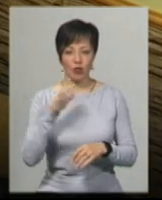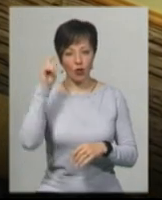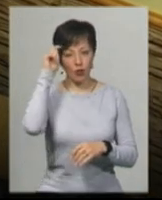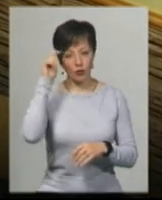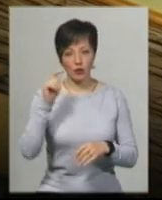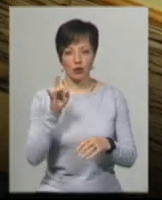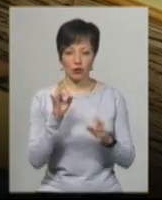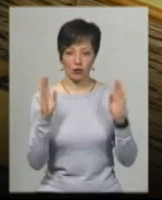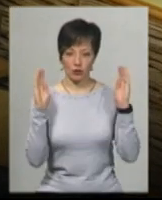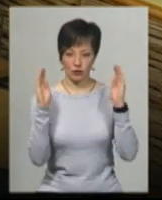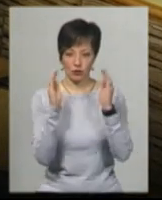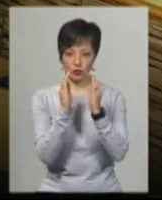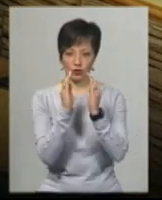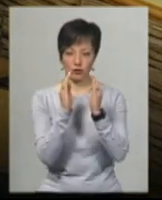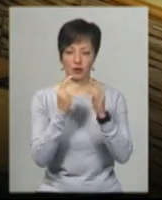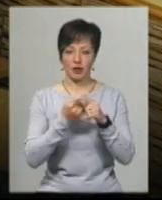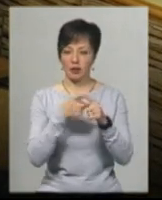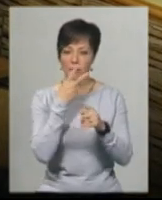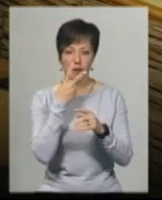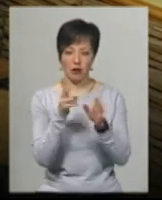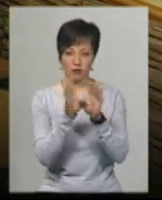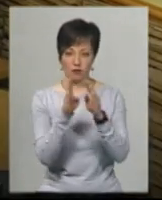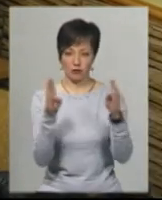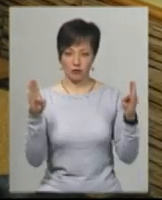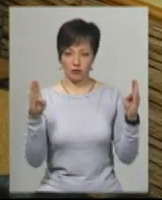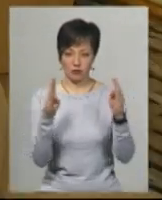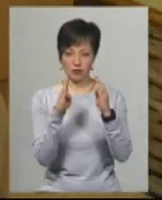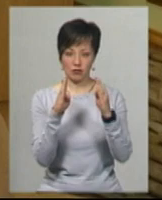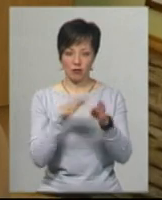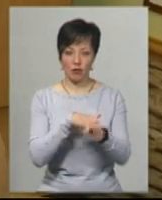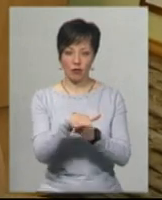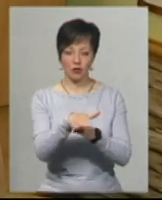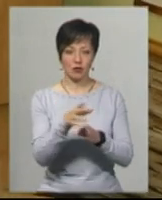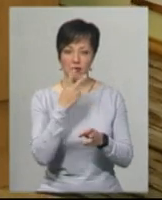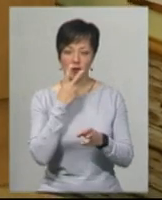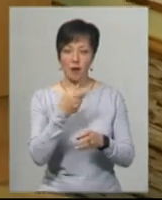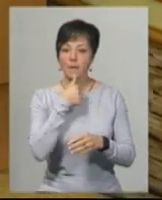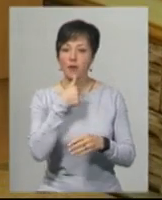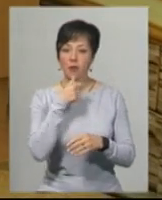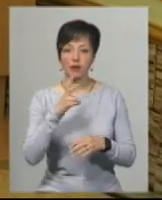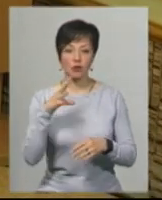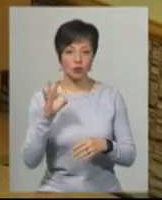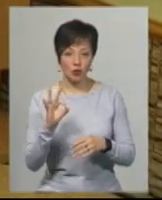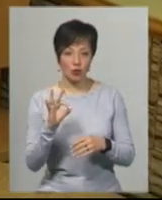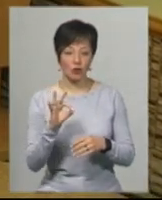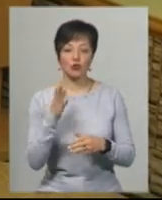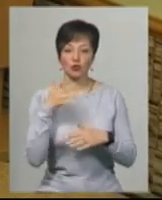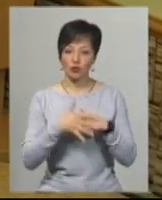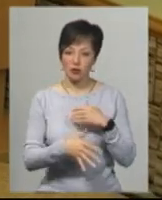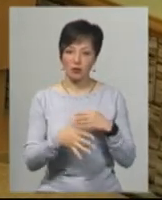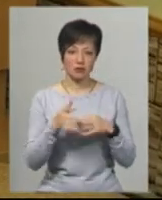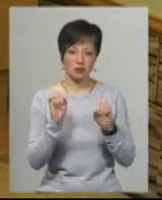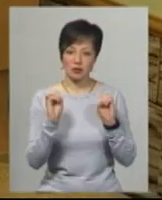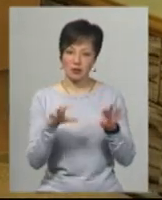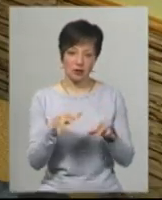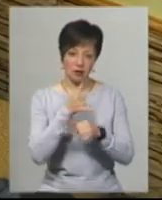звужене поле зору. Тобто він не бачив всю сторінку повністю. І коли він пішов на пробне ЗНО, він зрозумів, що він